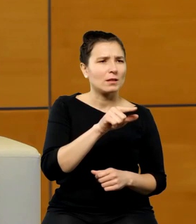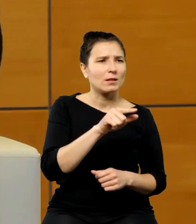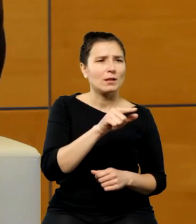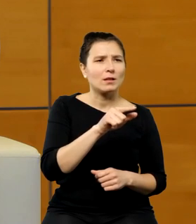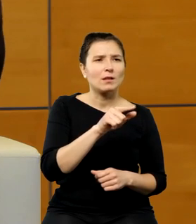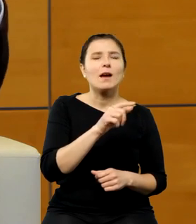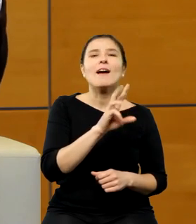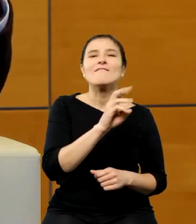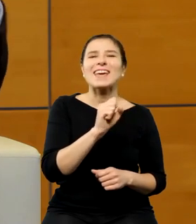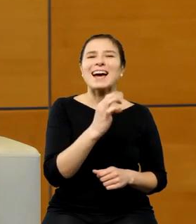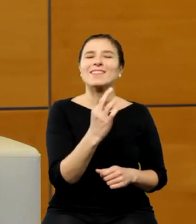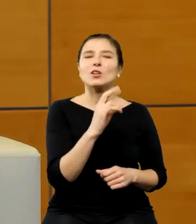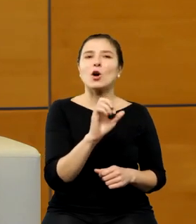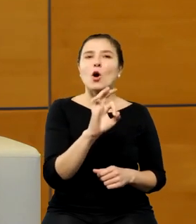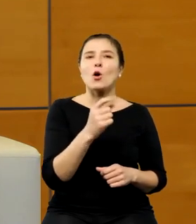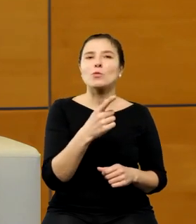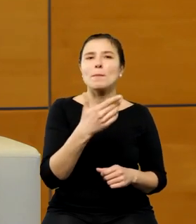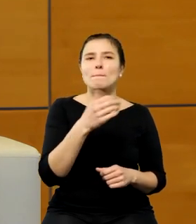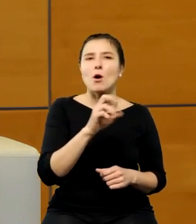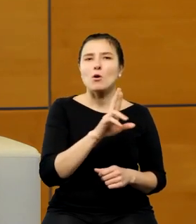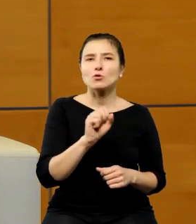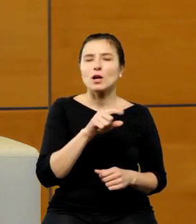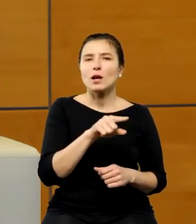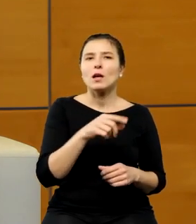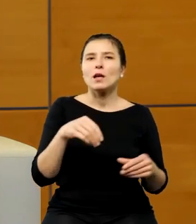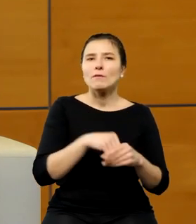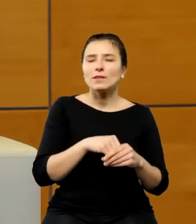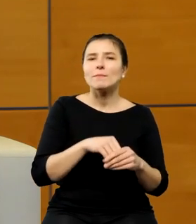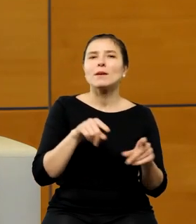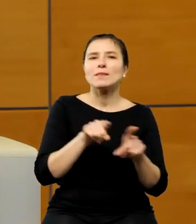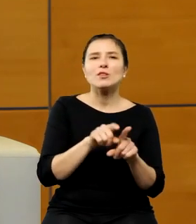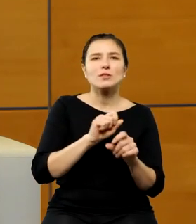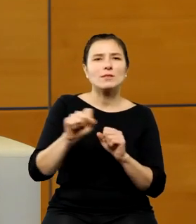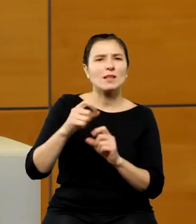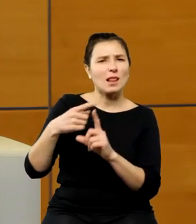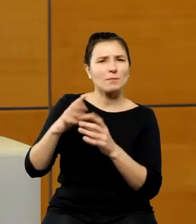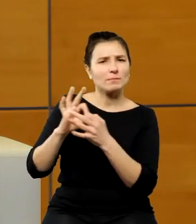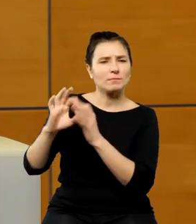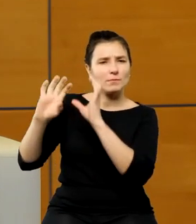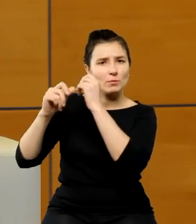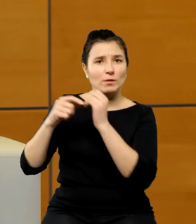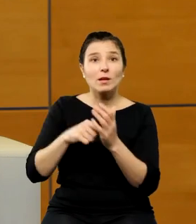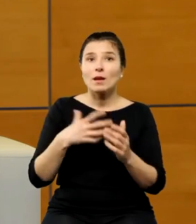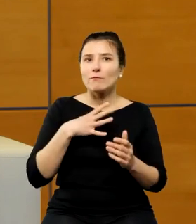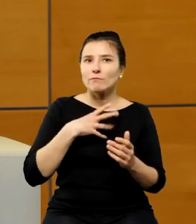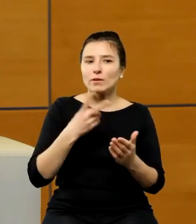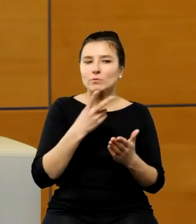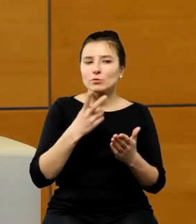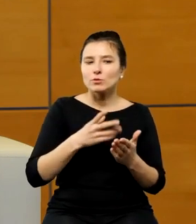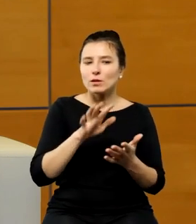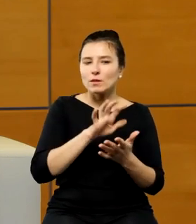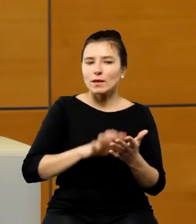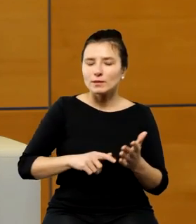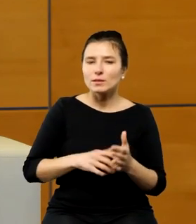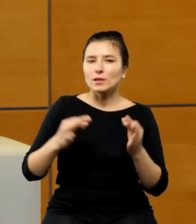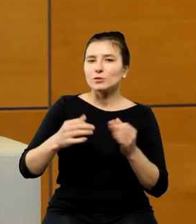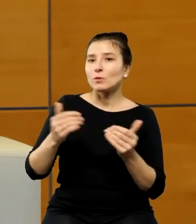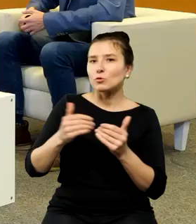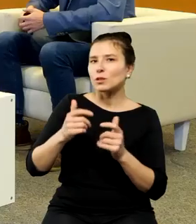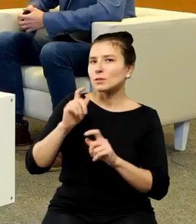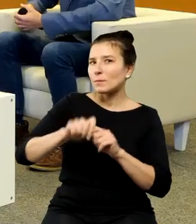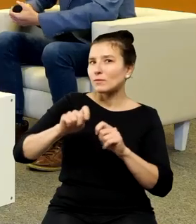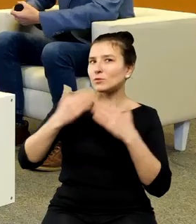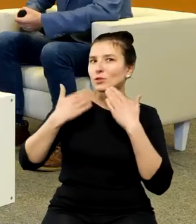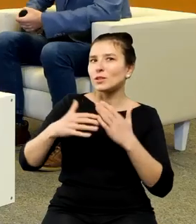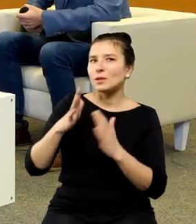dokładnie przeczytać ten tekst Żeromskiego i zrobić statystykę dzisiaj pewnie łatwo byłoby to zrobić programem antyplagiatowym to tam mniej